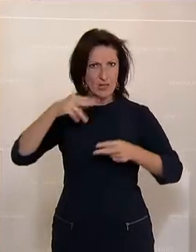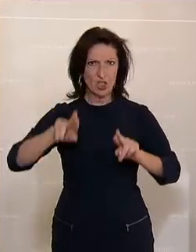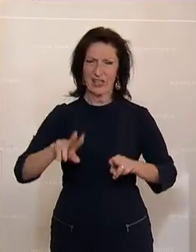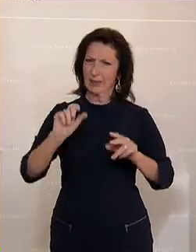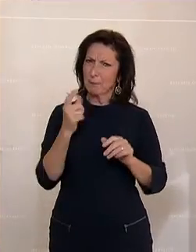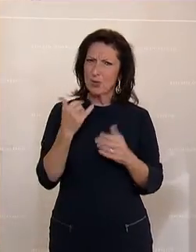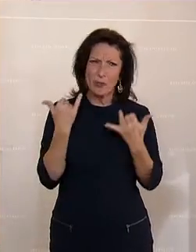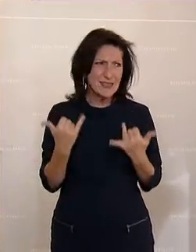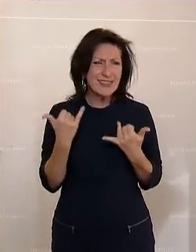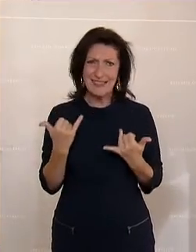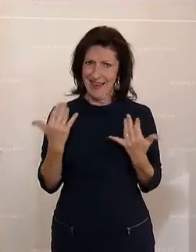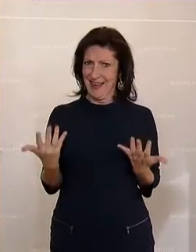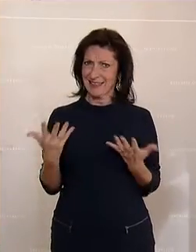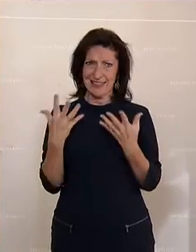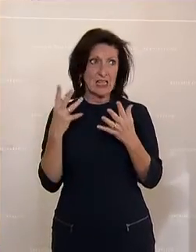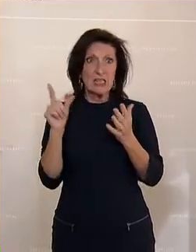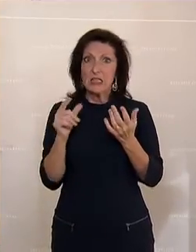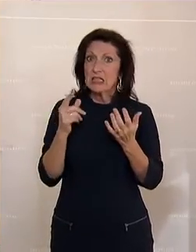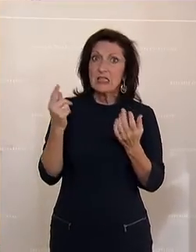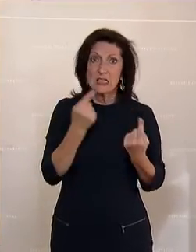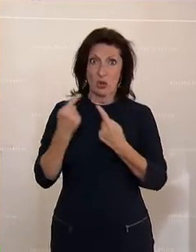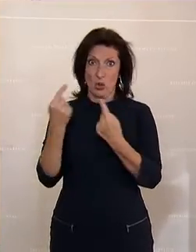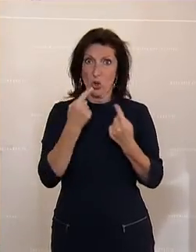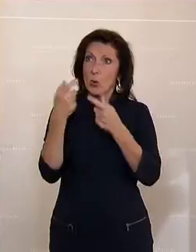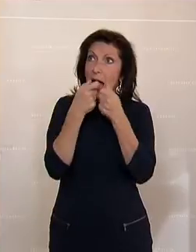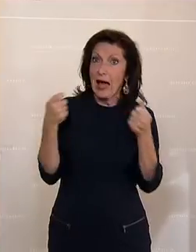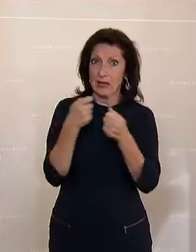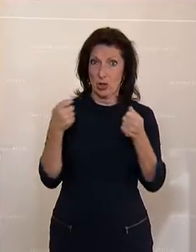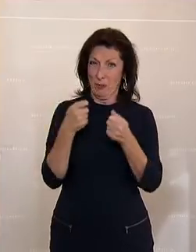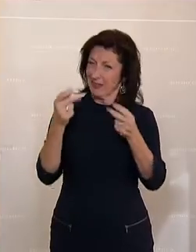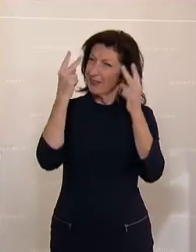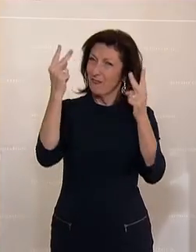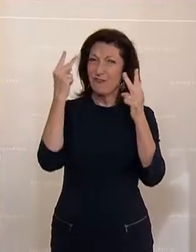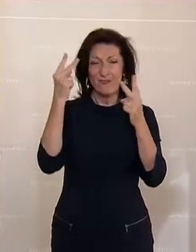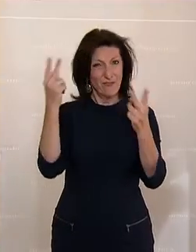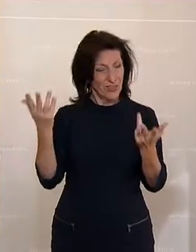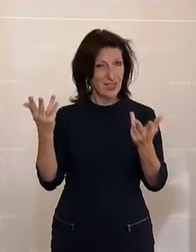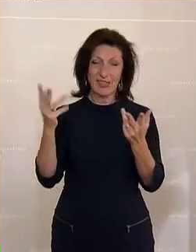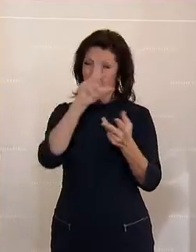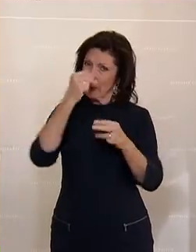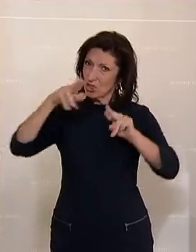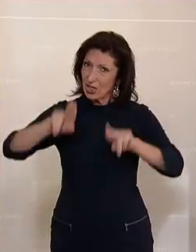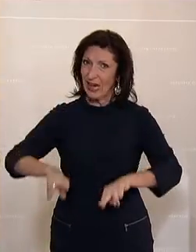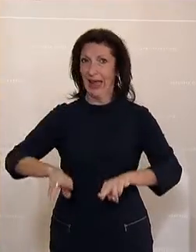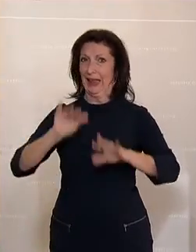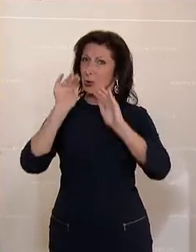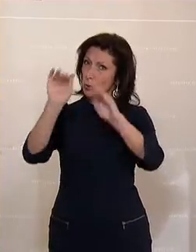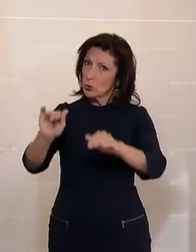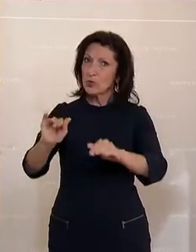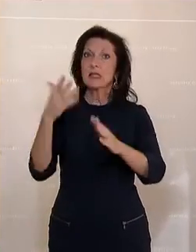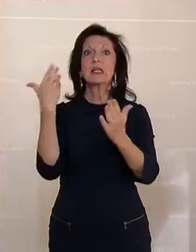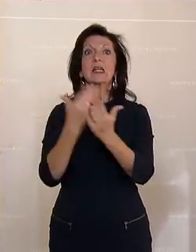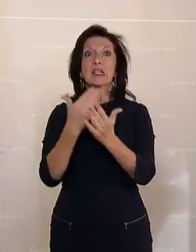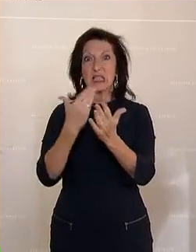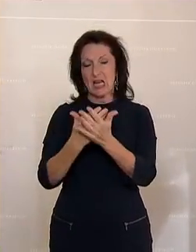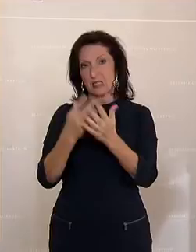Zeiten wie heute eine hohe Priorität hat, freut es uns, dass die Volksanwaltschaft hier vermehrt auch eine proaktive Rolle in